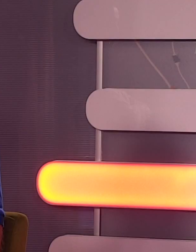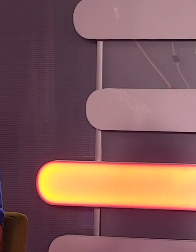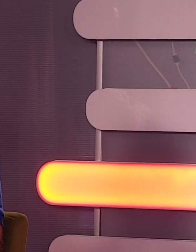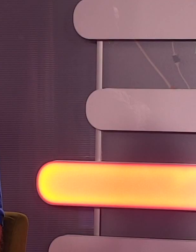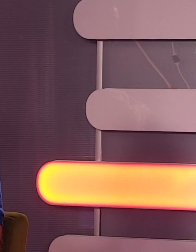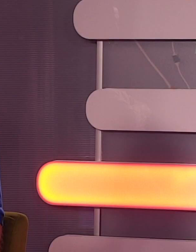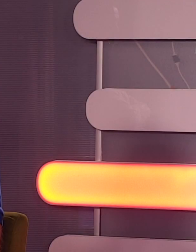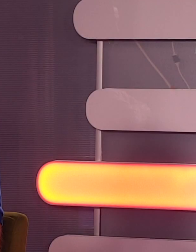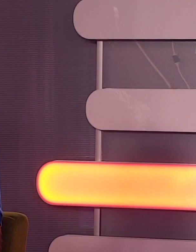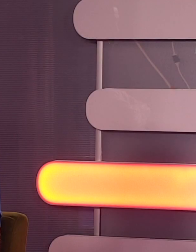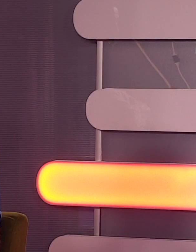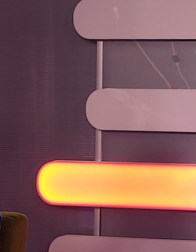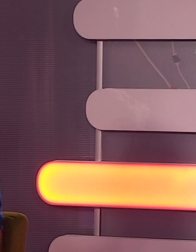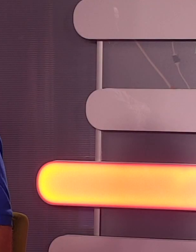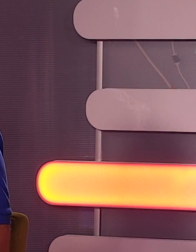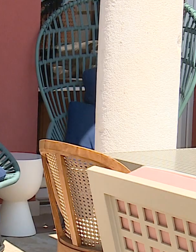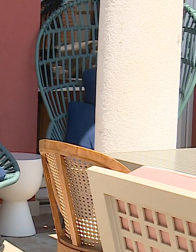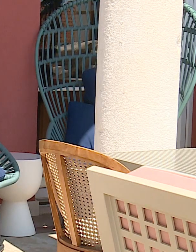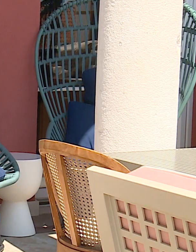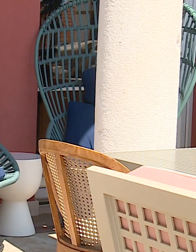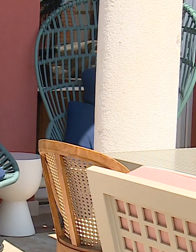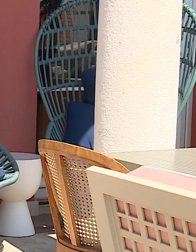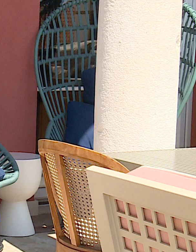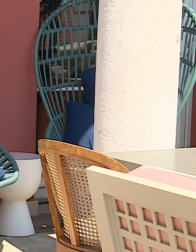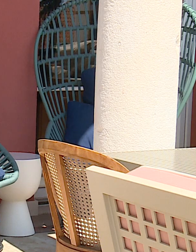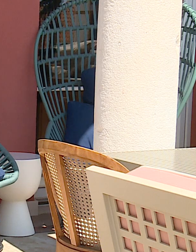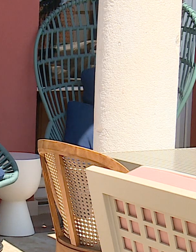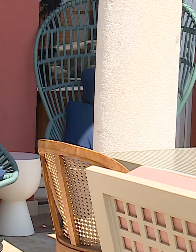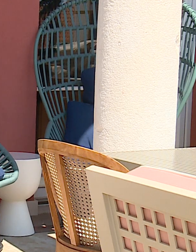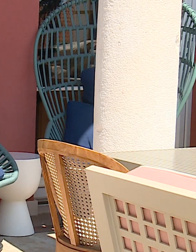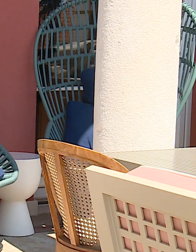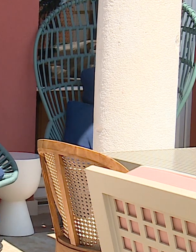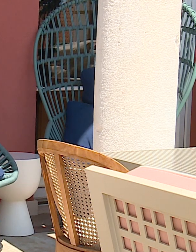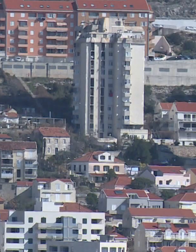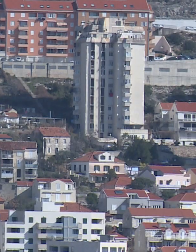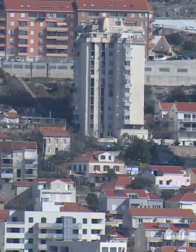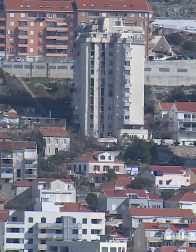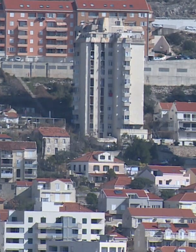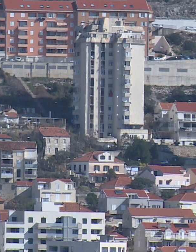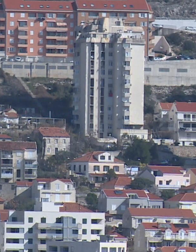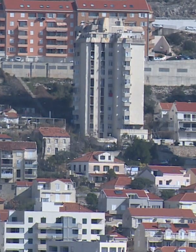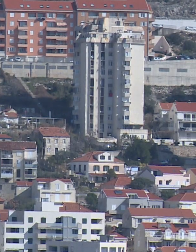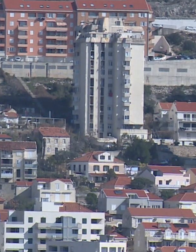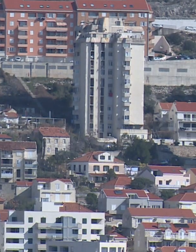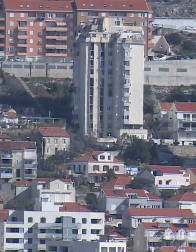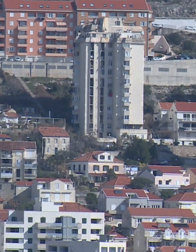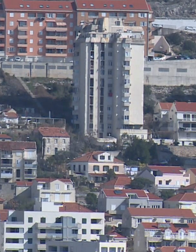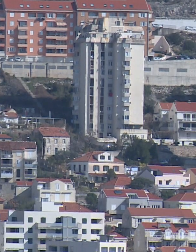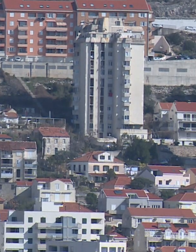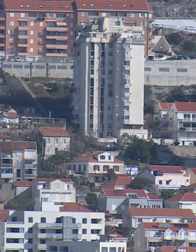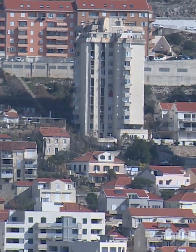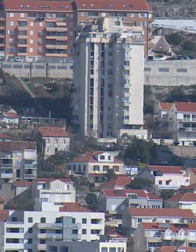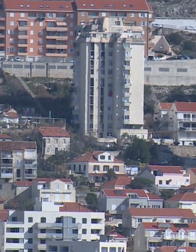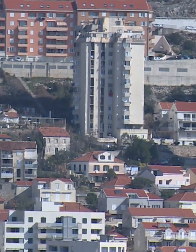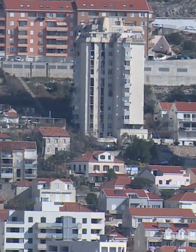Protiv zabrana je i turistički vodić Ivan Vuković. Smatra da postoje druge alati poput poreza koji su mogli postići efekt smanjenja apartmana,